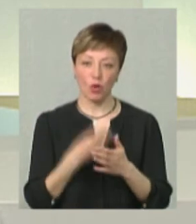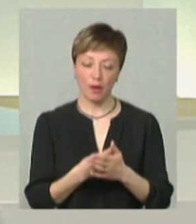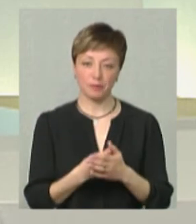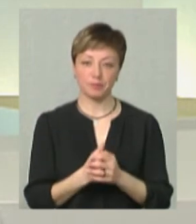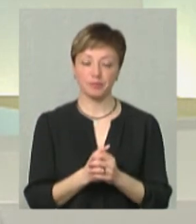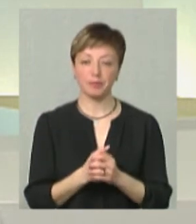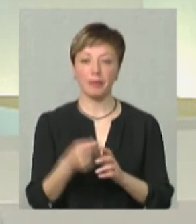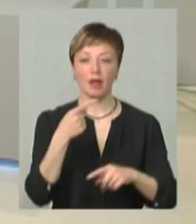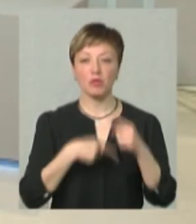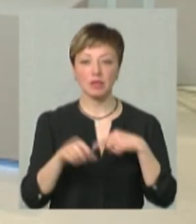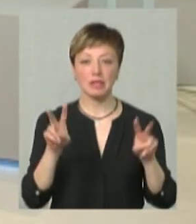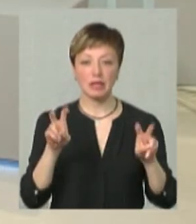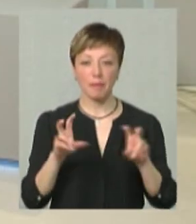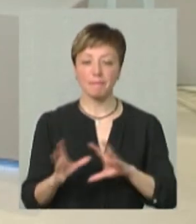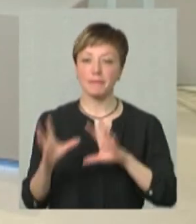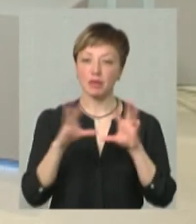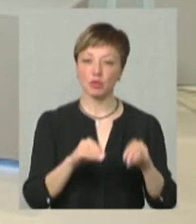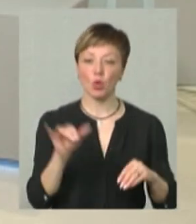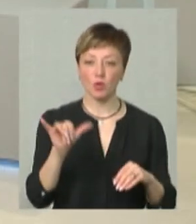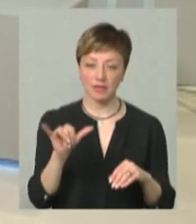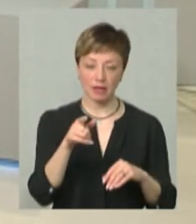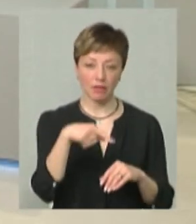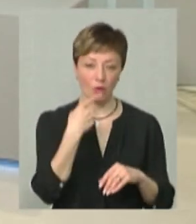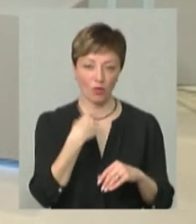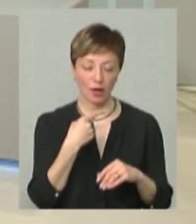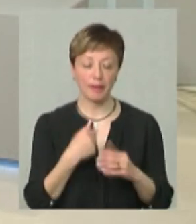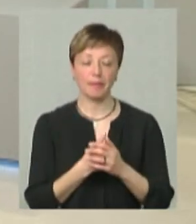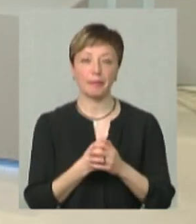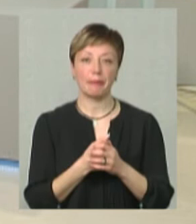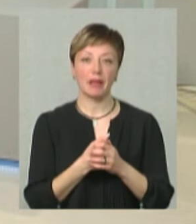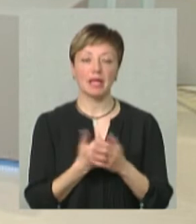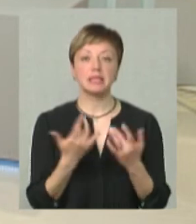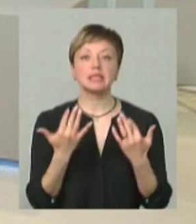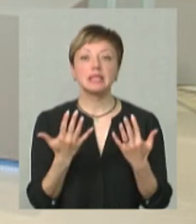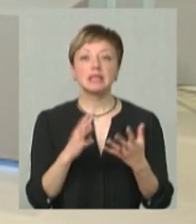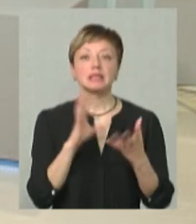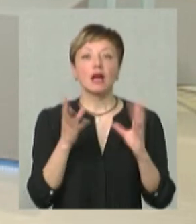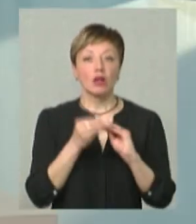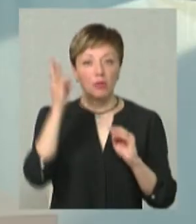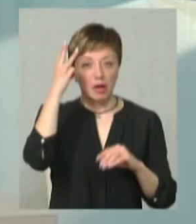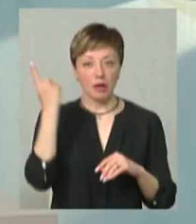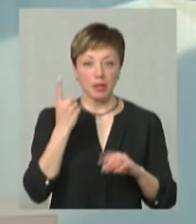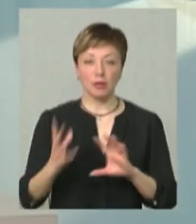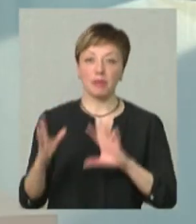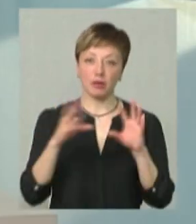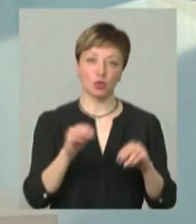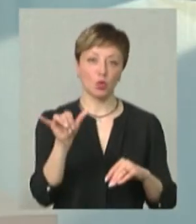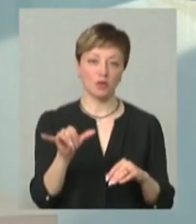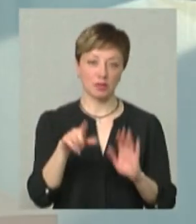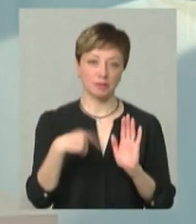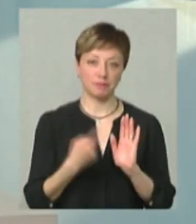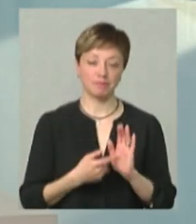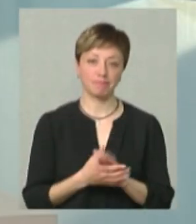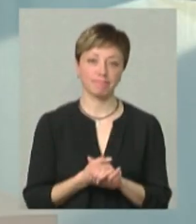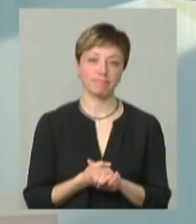Повертаючись до теми переміщених університетів, про які ви говорили, скільки загалом на Хмельниччину переміщено закладів